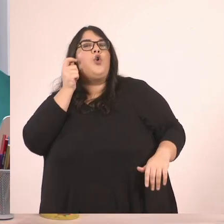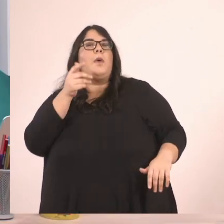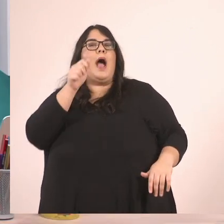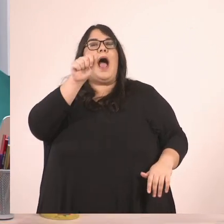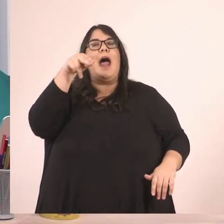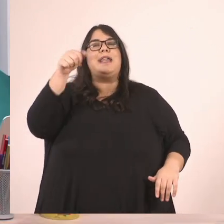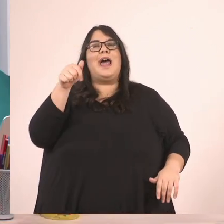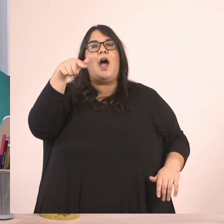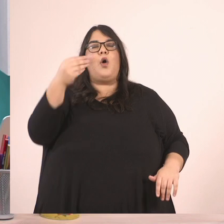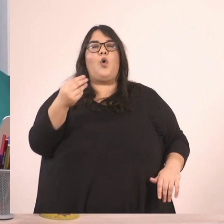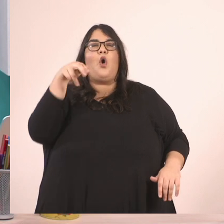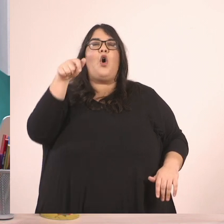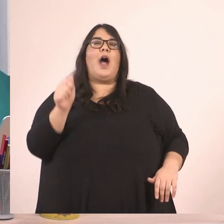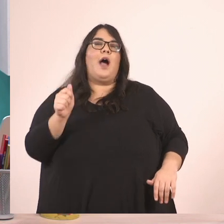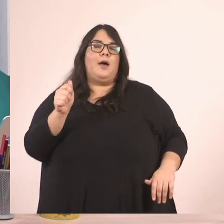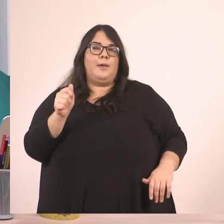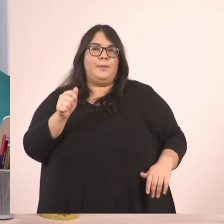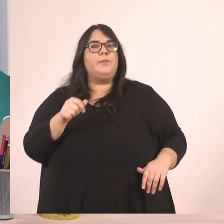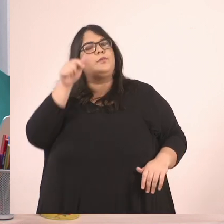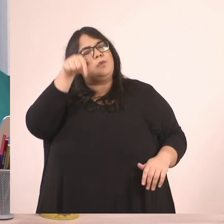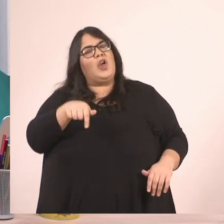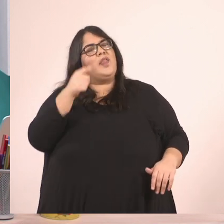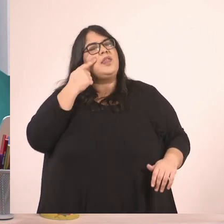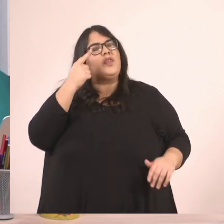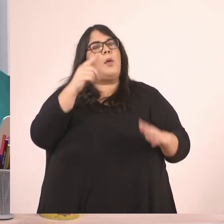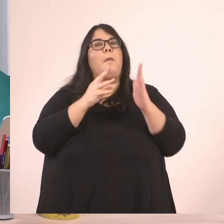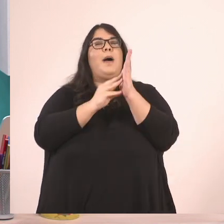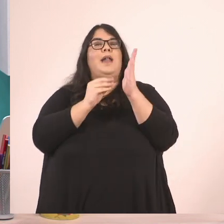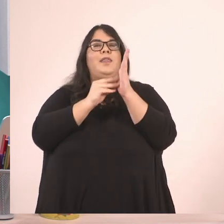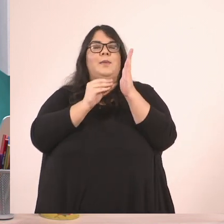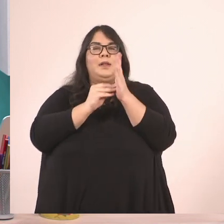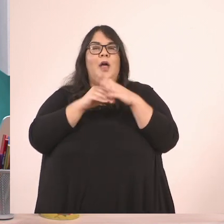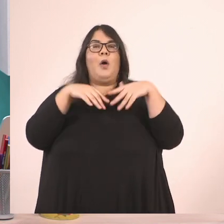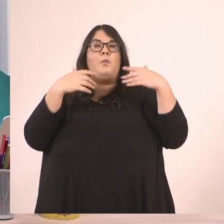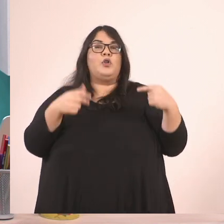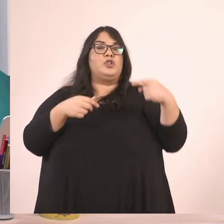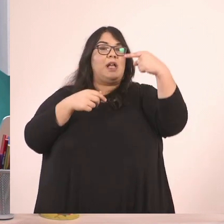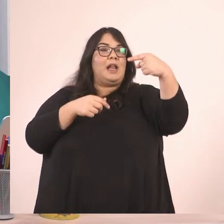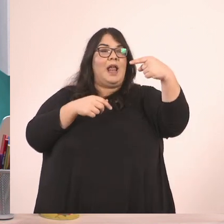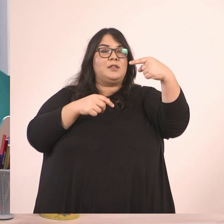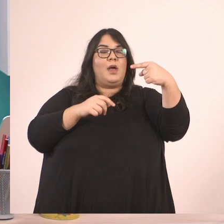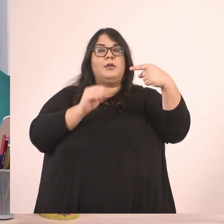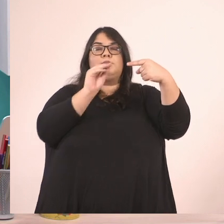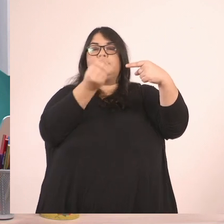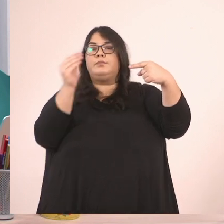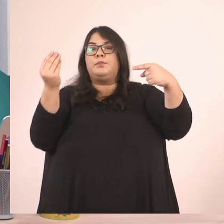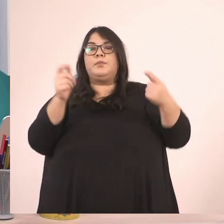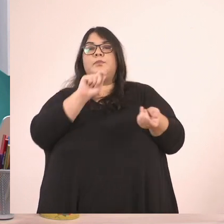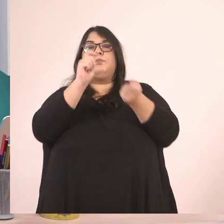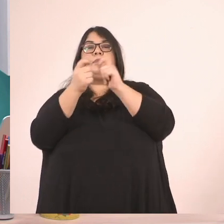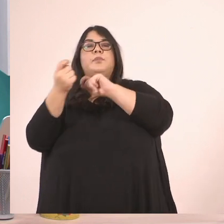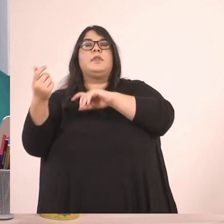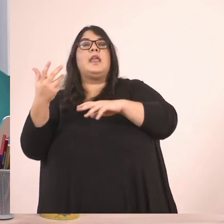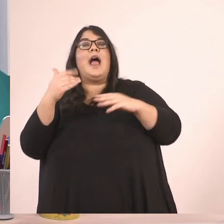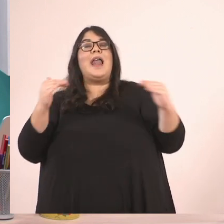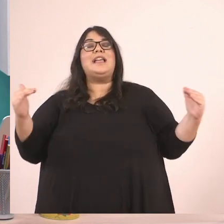ώστε να δούμε πώς δημιουργούμε ισοδύναμα κλάσματα από ένα κλάσμα και με πολλαπλασιασμό και με